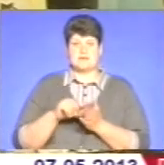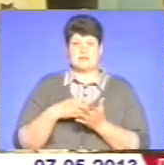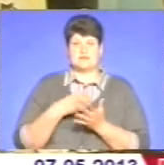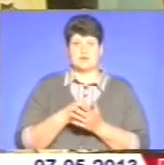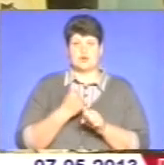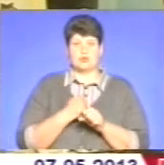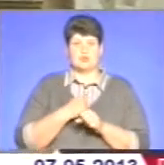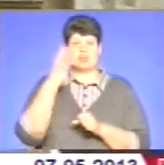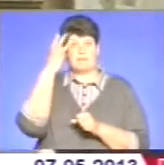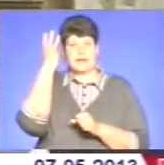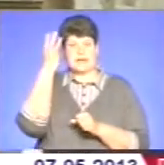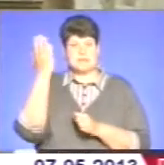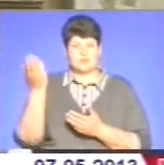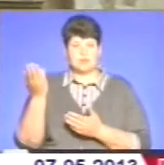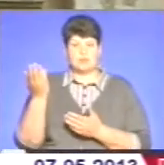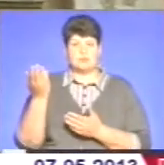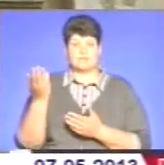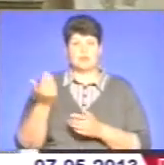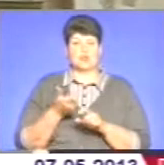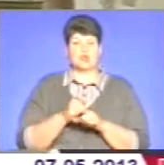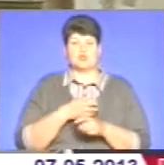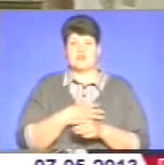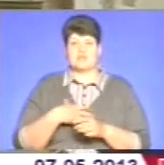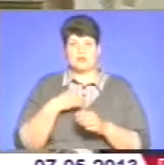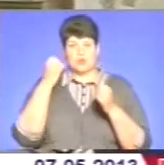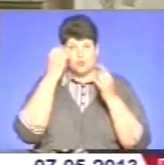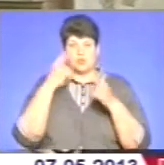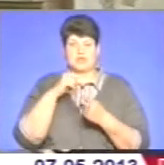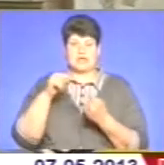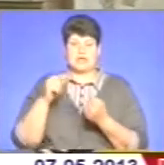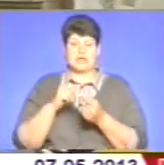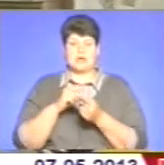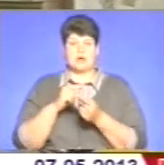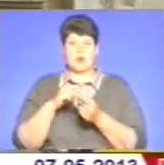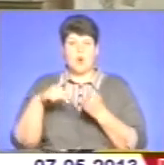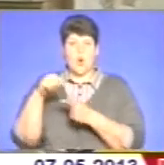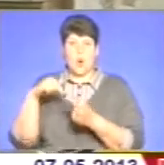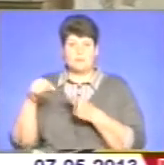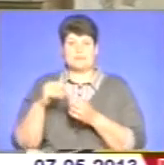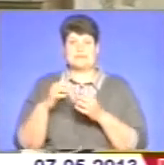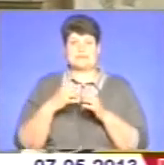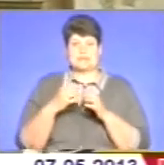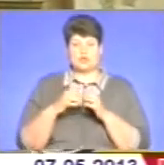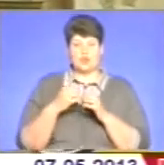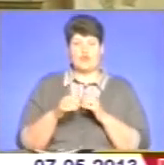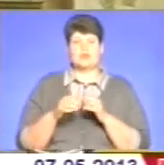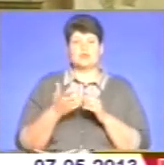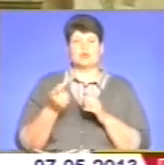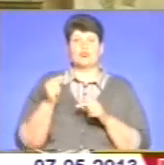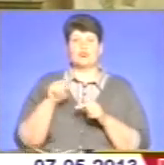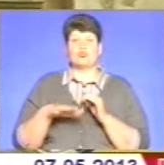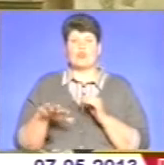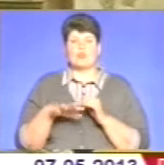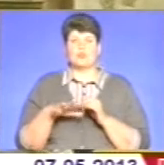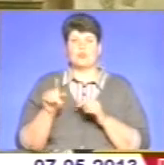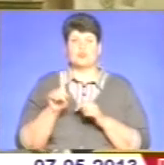у Хмельницькому. Дуже важливий культурний обмін, дуже важливий обмін середовищами, тому що різні середовища,